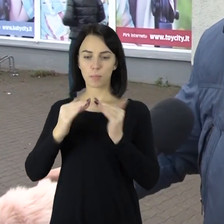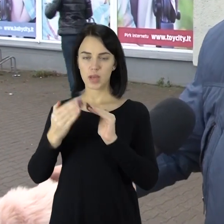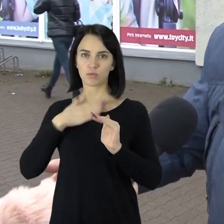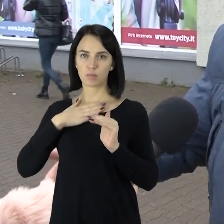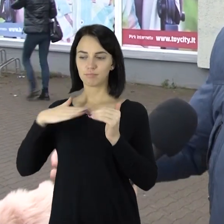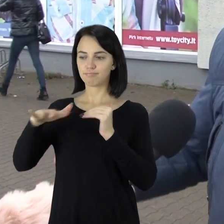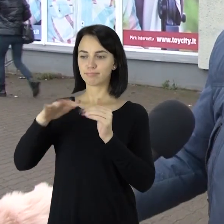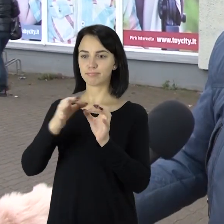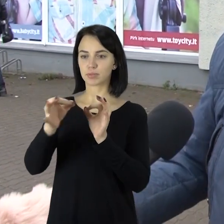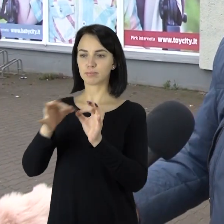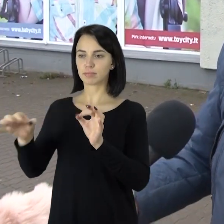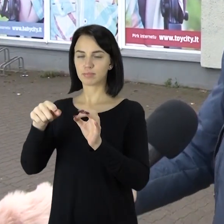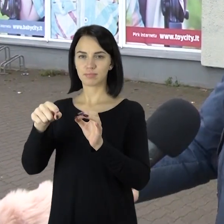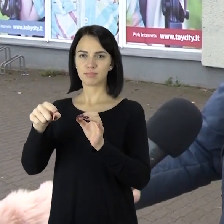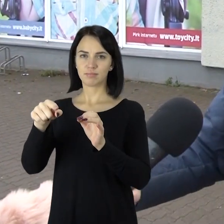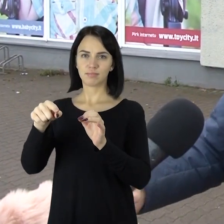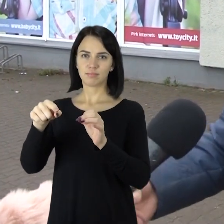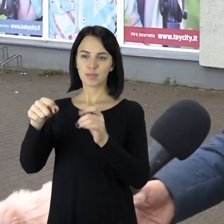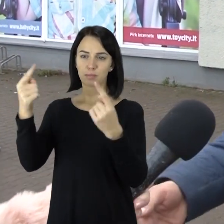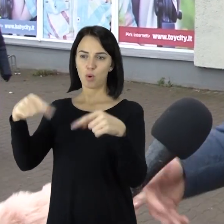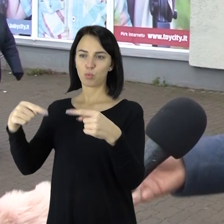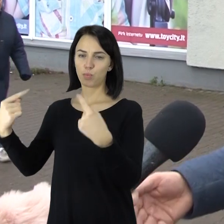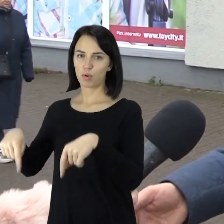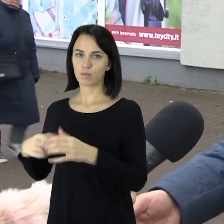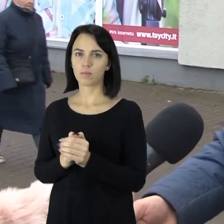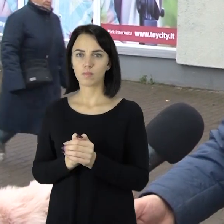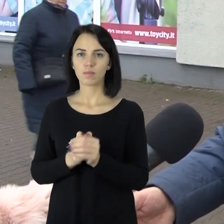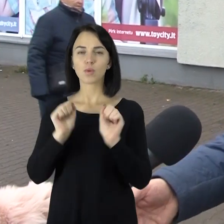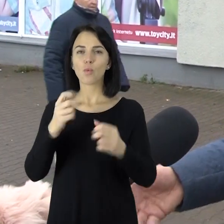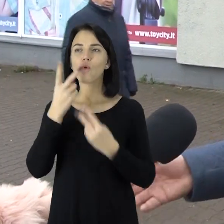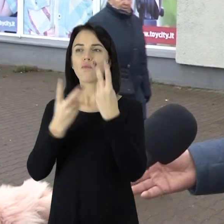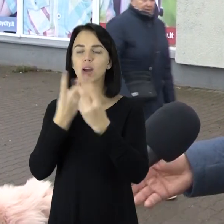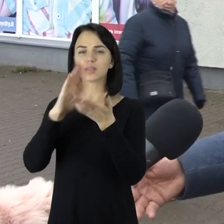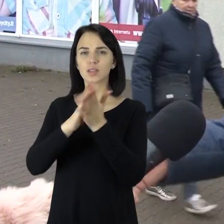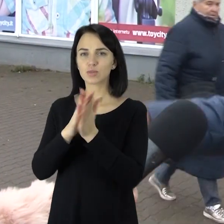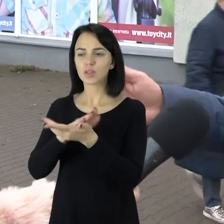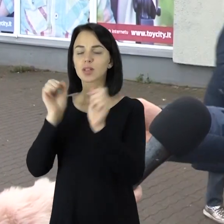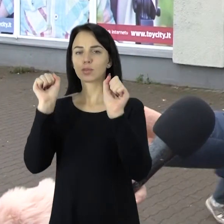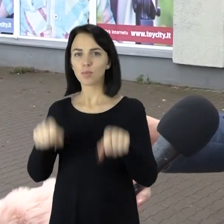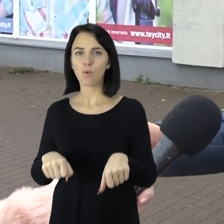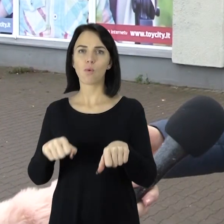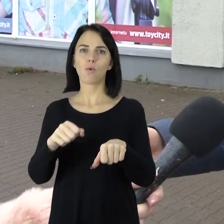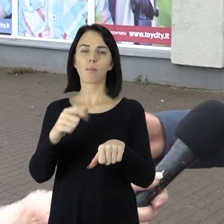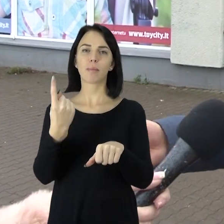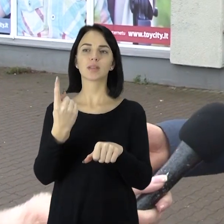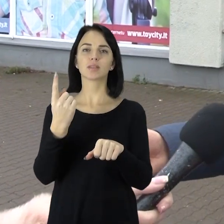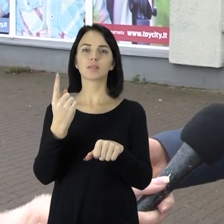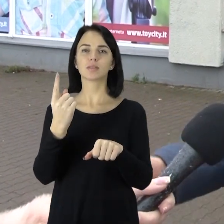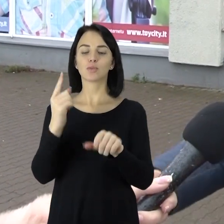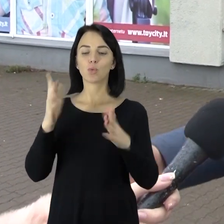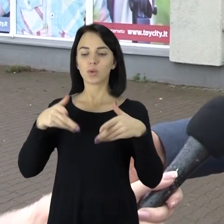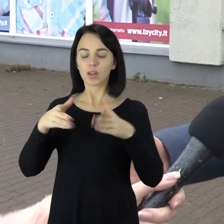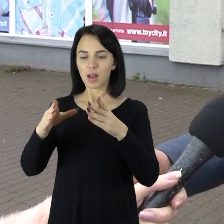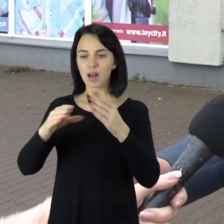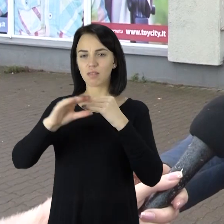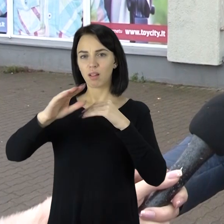tikriausiai būtų ne tik per estetiką. Mes kaip padarytume fasadą, kaip išgražintume,